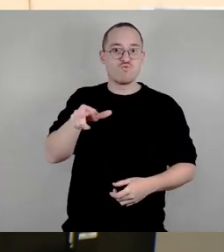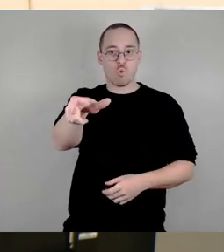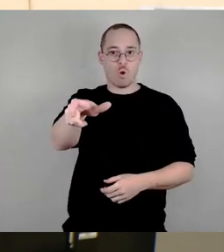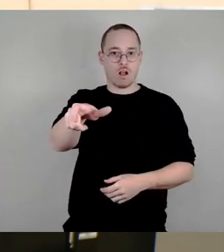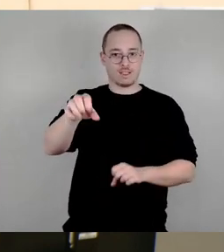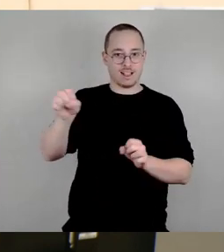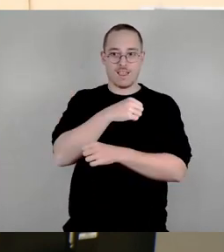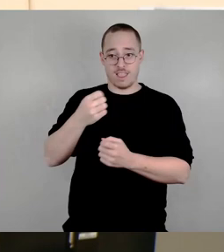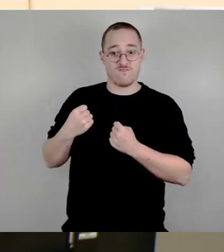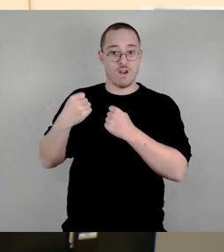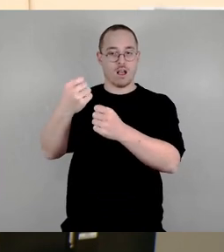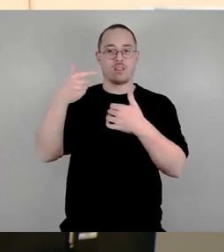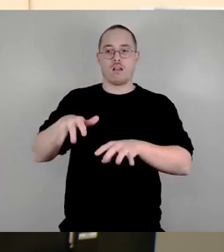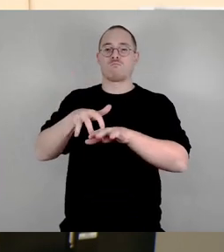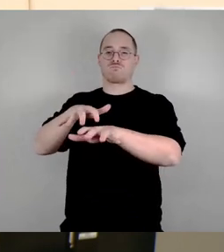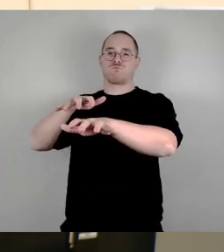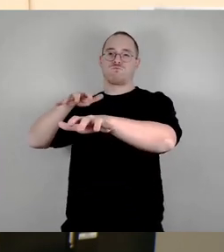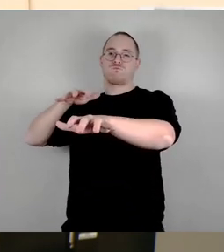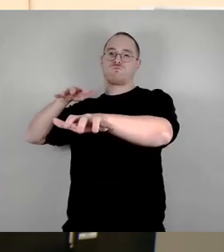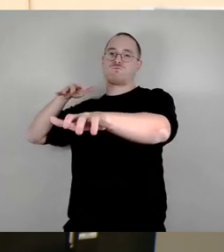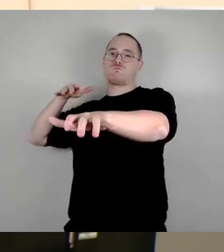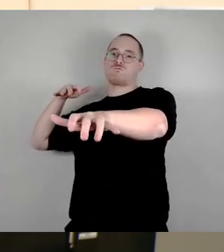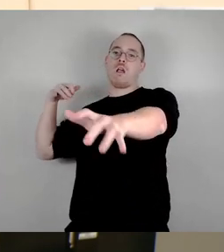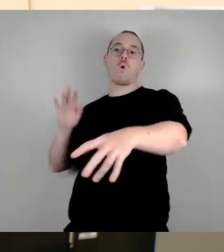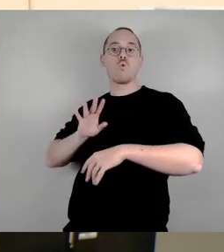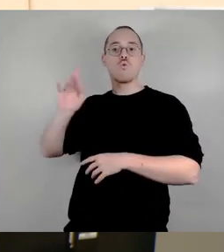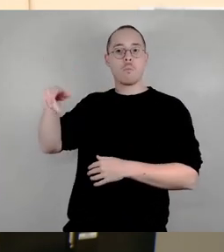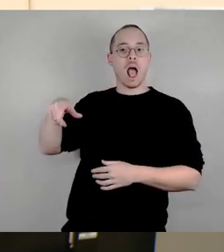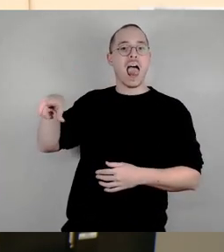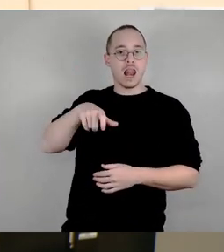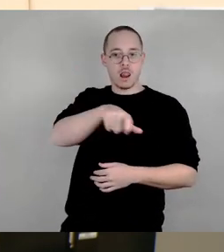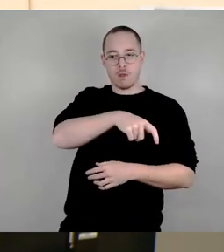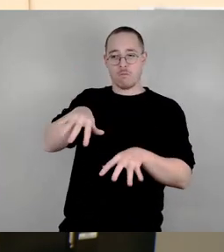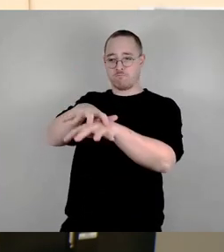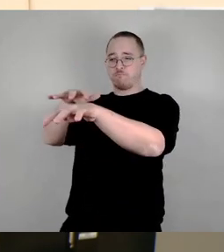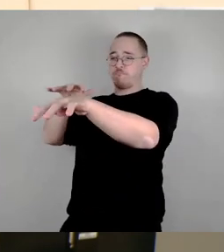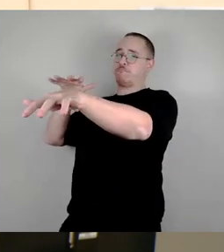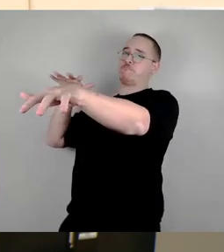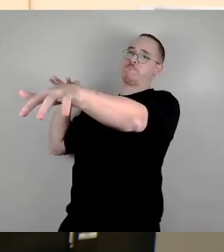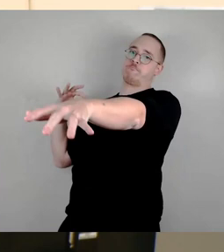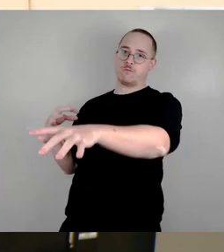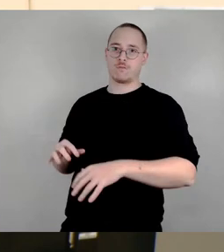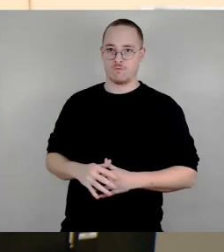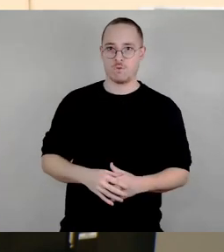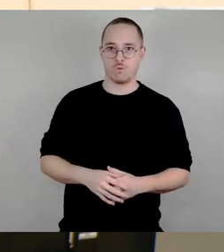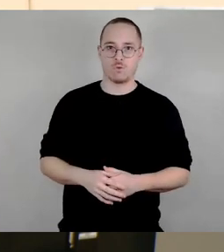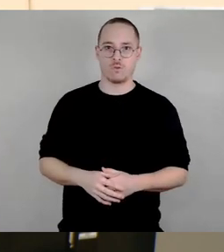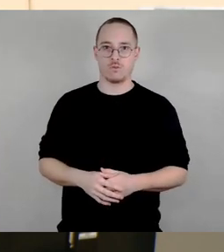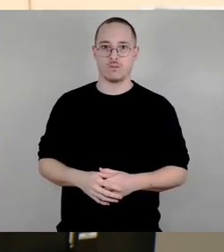Stau, der über die Elbe hinweg zurückstaut. Der Verkehr von der Brücke kann nicht mehr abfließen.